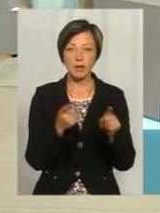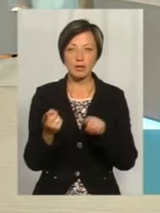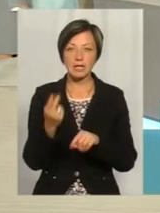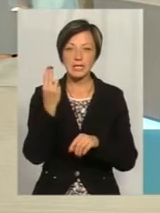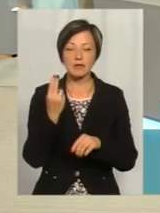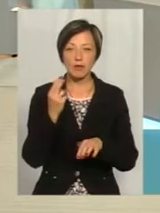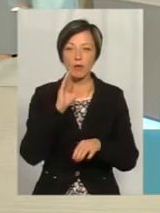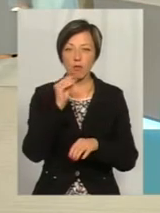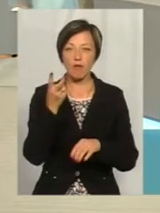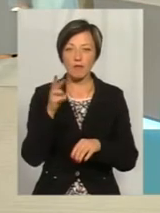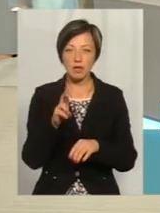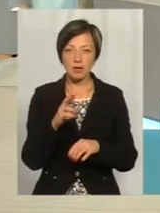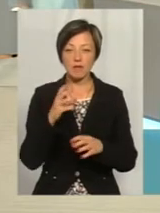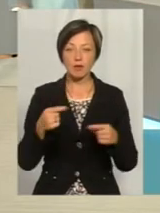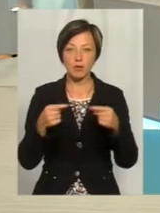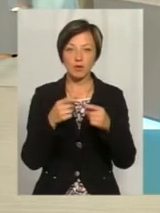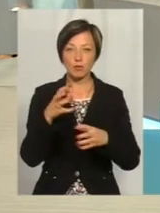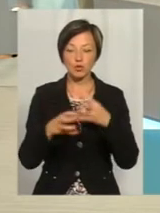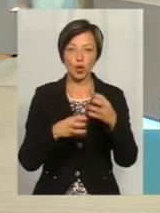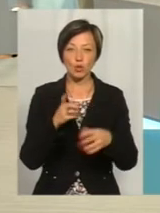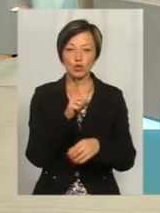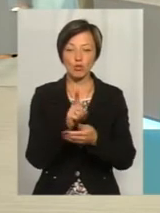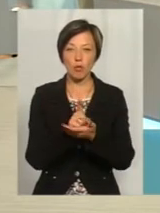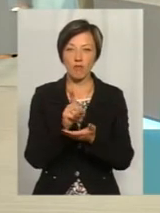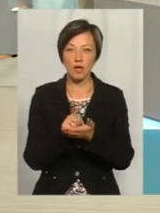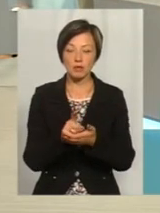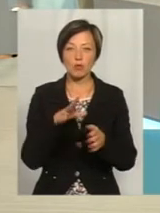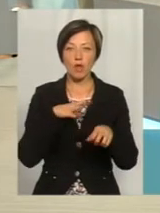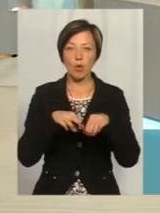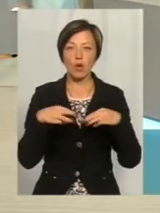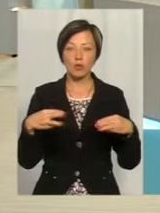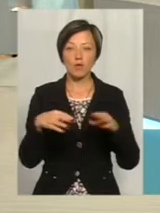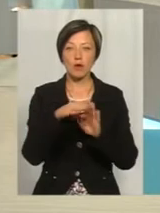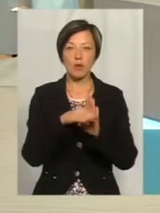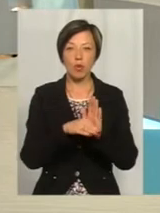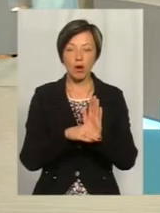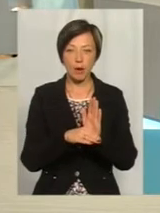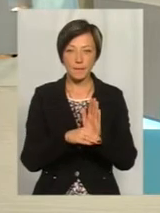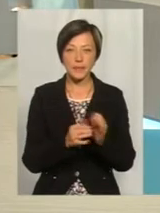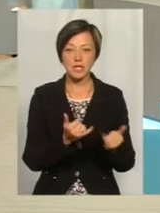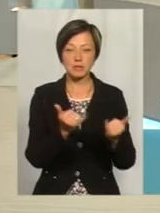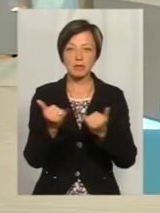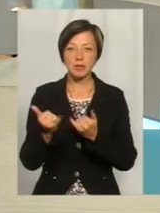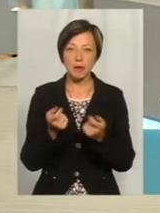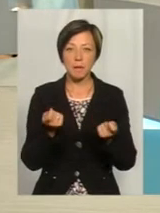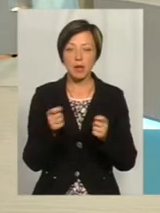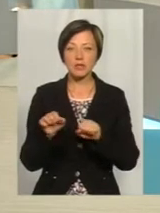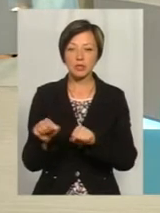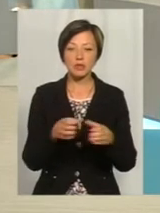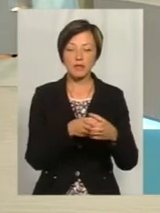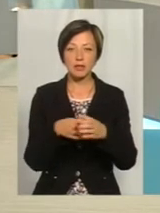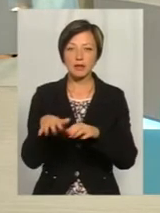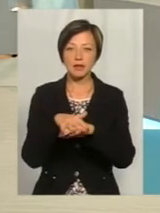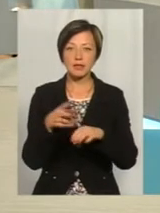цифрове мовлення відповідно до міжнародних зобов'язань. Тоді діяла урядова програма забезпечення малозахищених верст